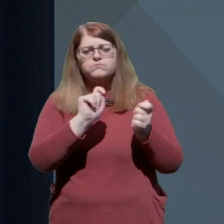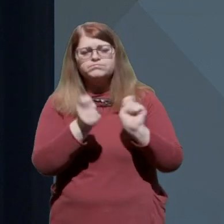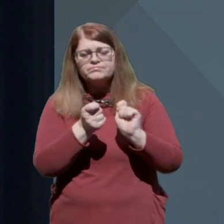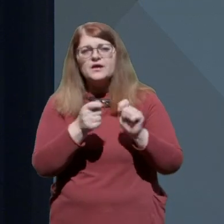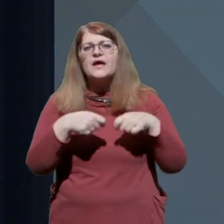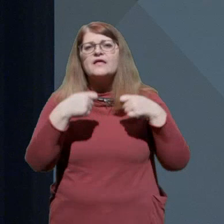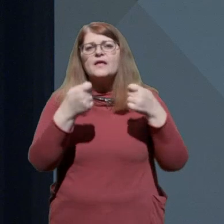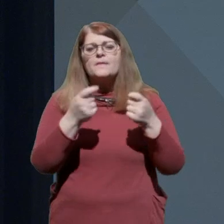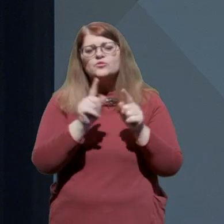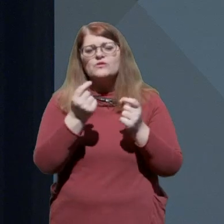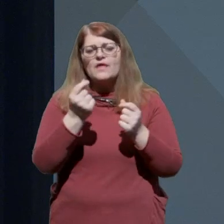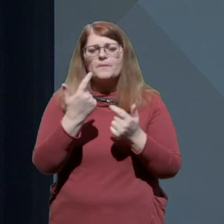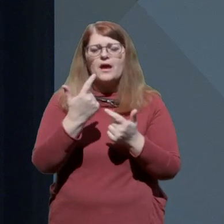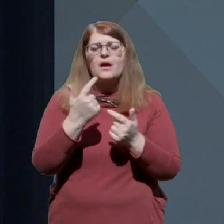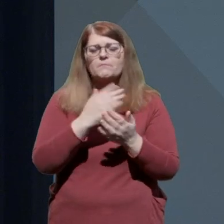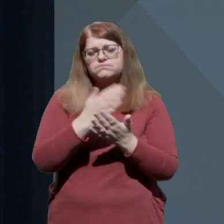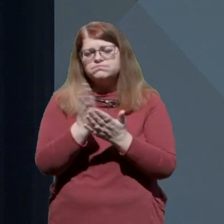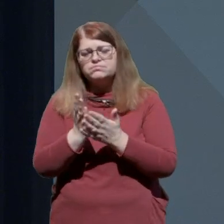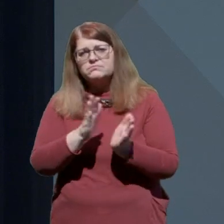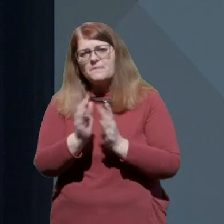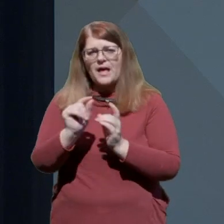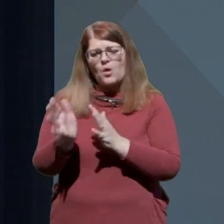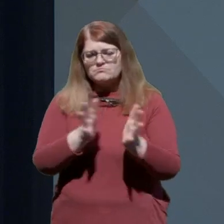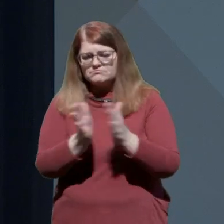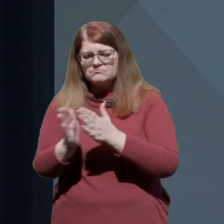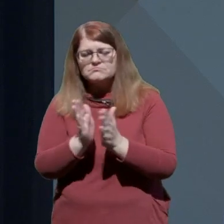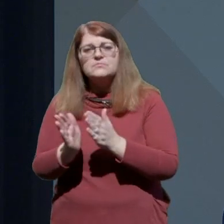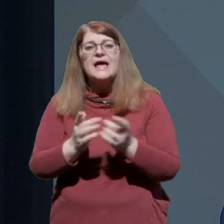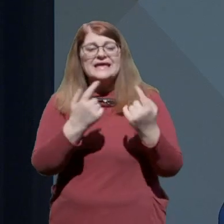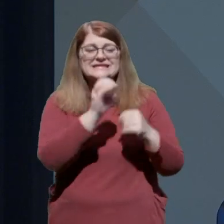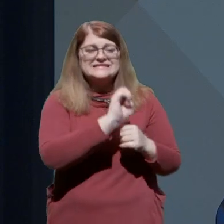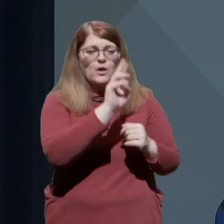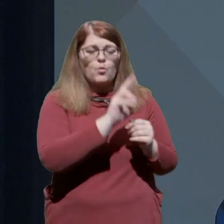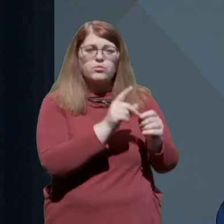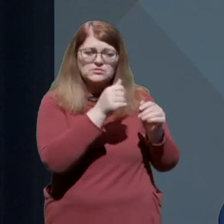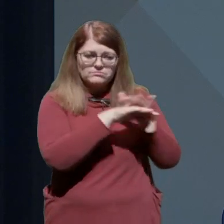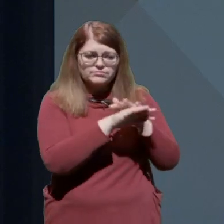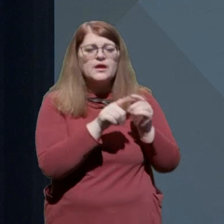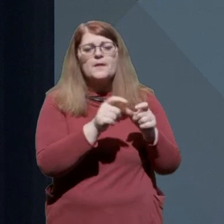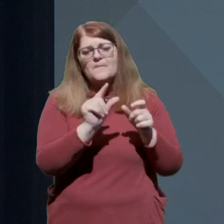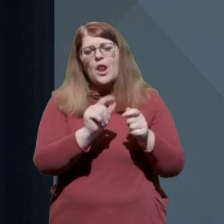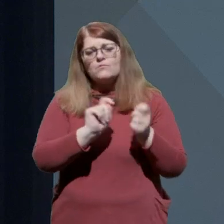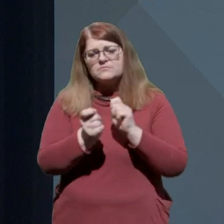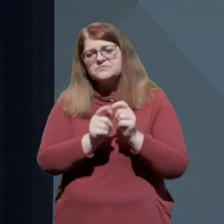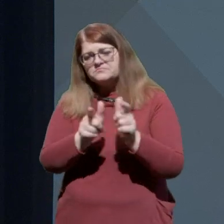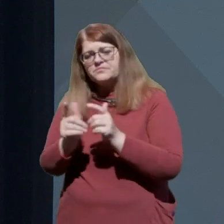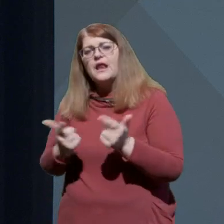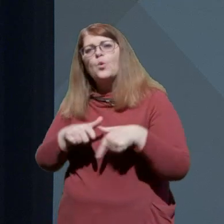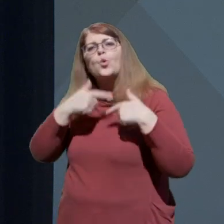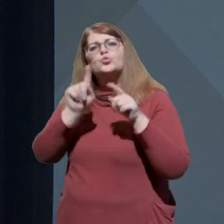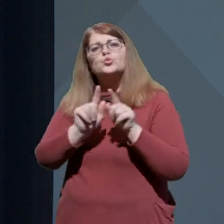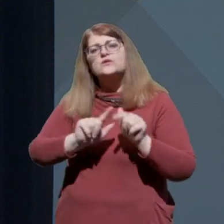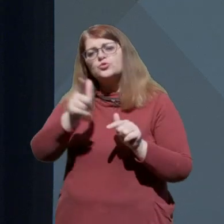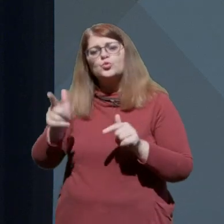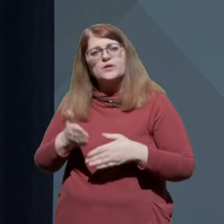prerazporejanjem sredstev iz obstoječih EU fondov, ki lahko veliko